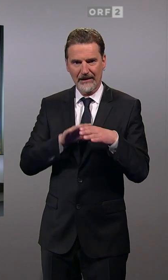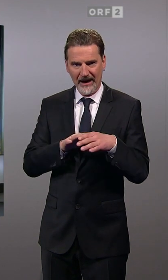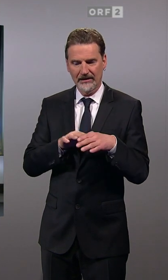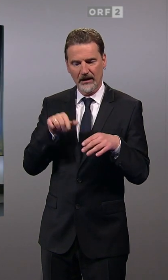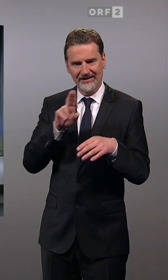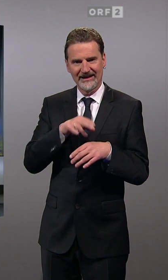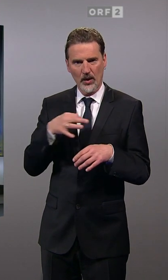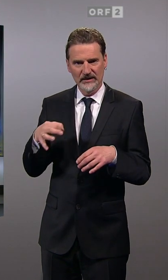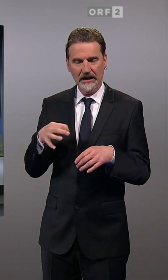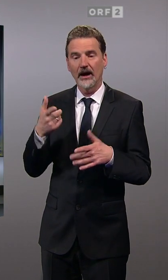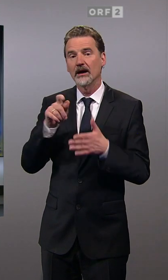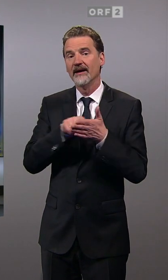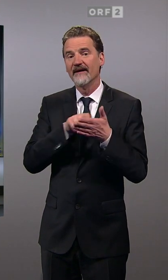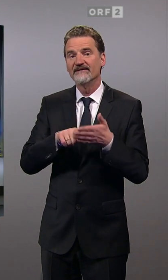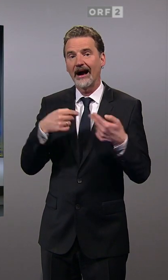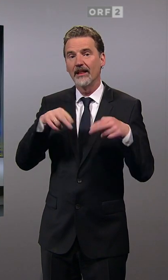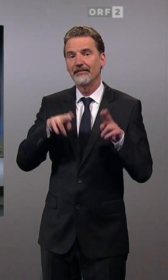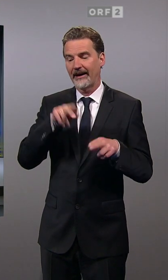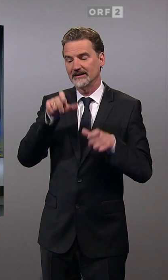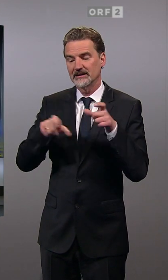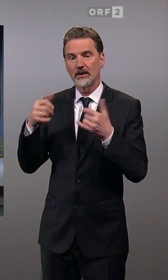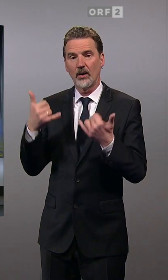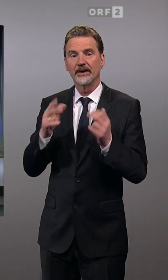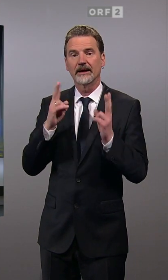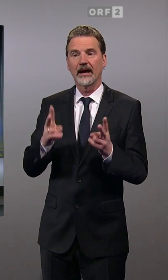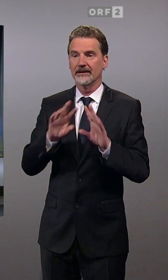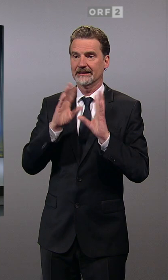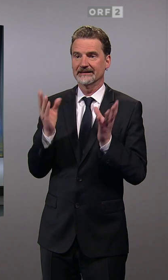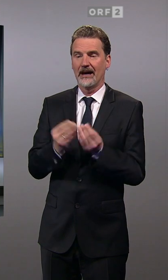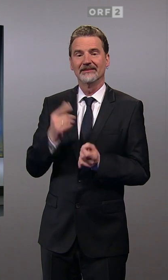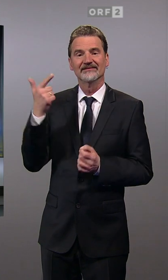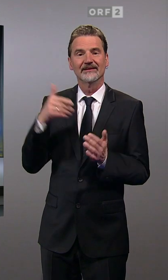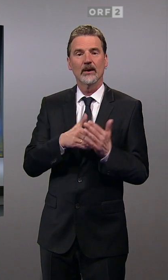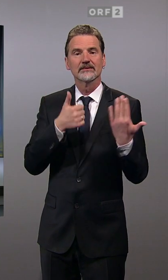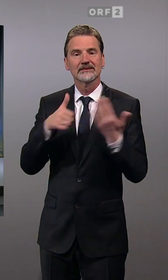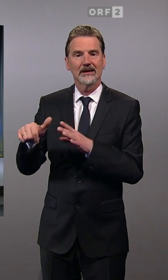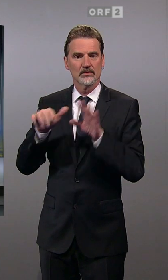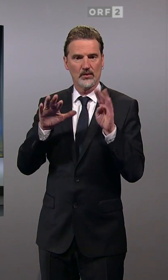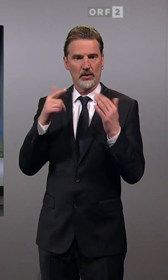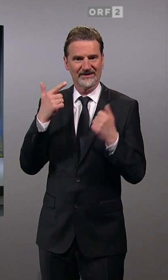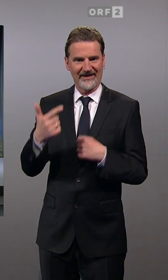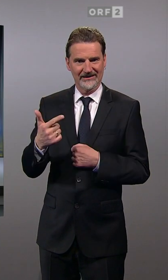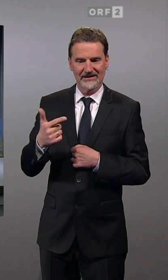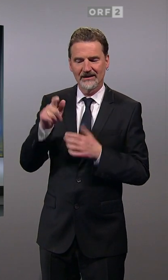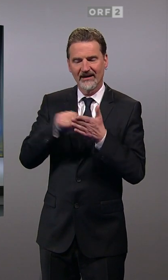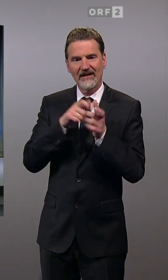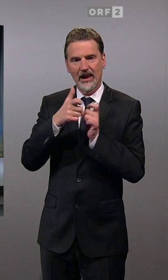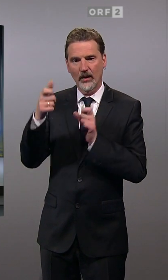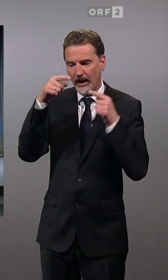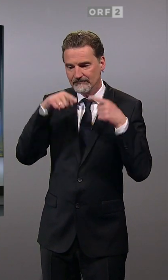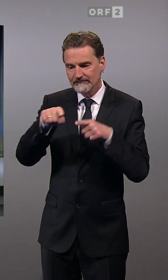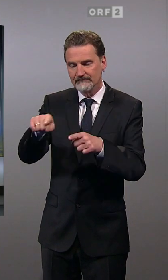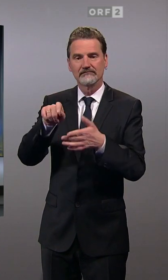Niederösterreich können die Wahlberechtigten heute in insgesamt 2629 Wahllokalen ihre Stimme